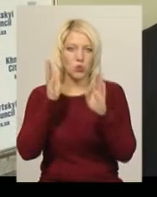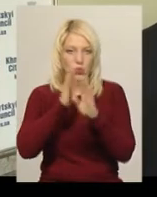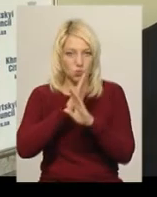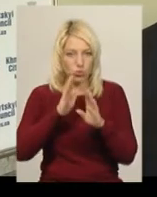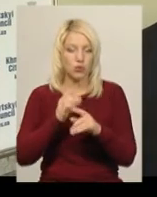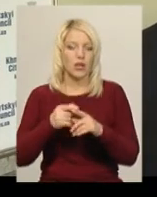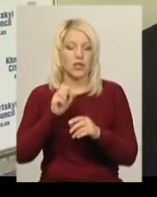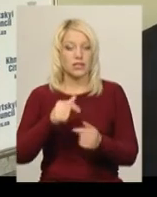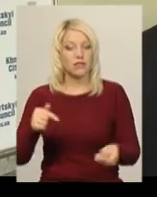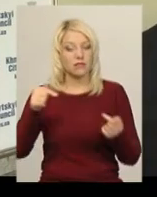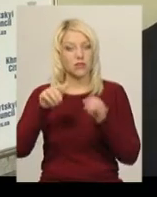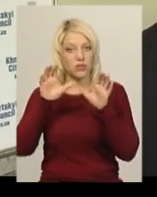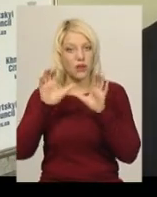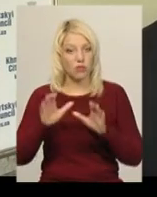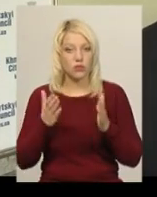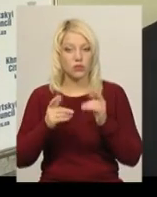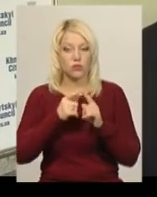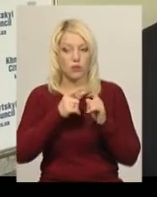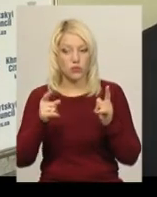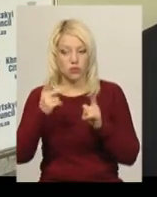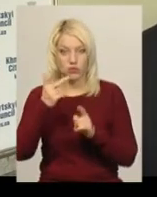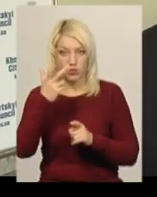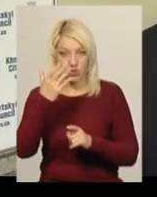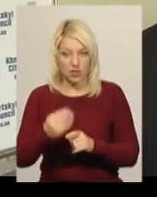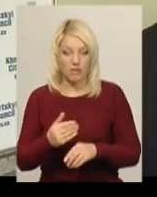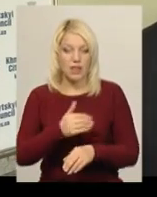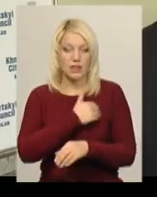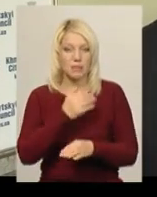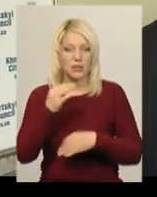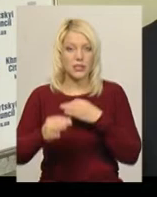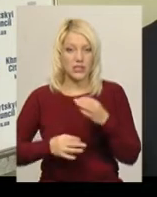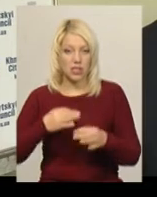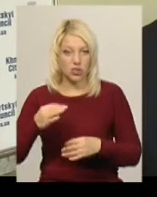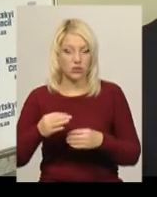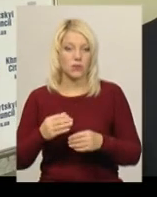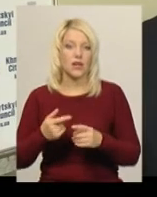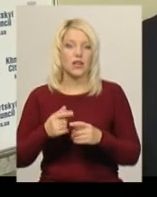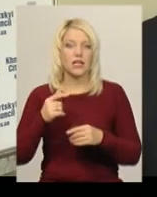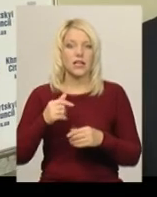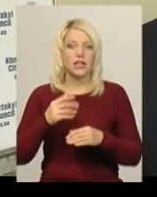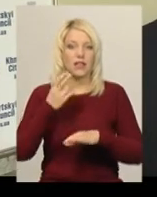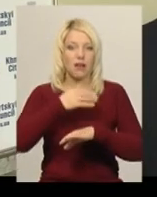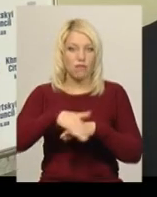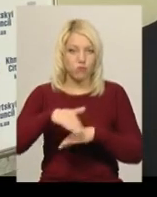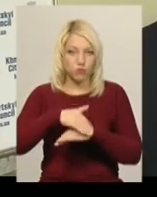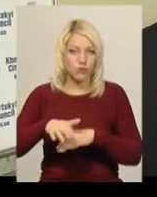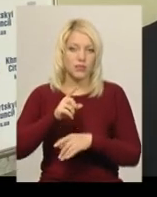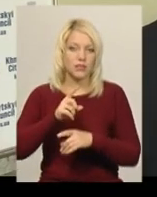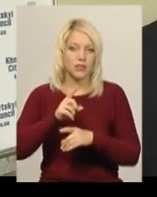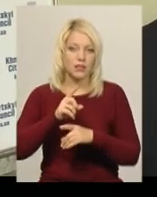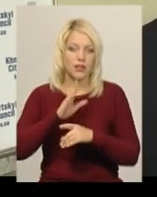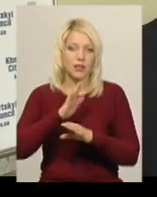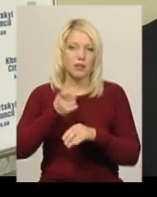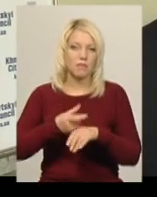Згідно з чинного законодавства, якщо на протязі трьох днів температура середньодобова зовнішнього повітря не перевищує,